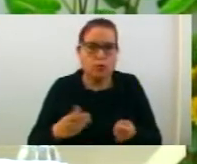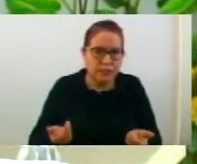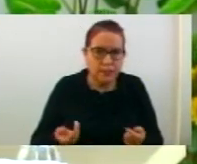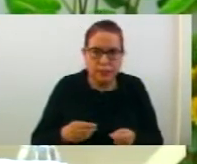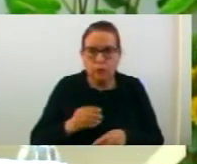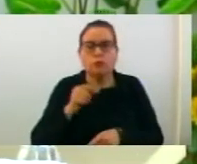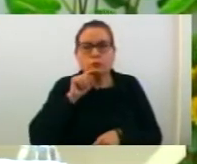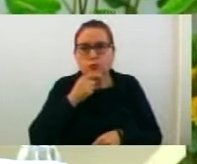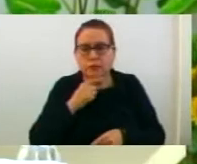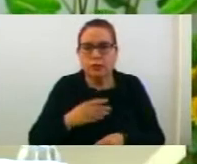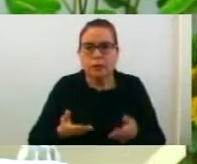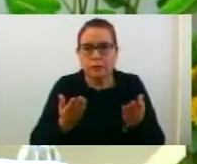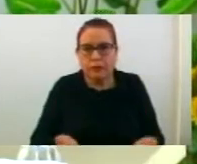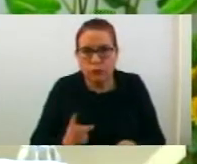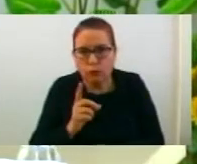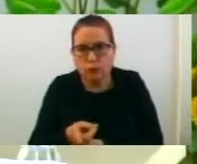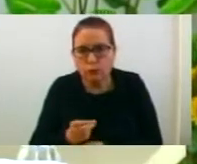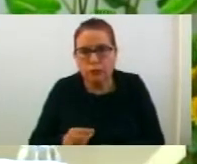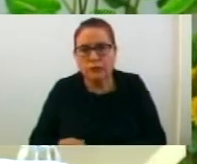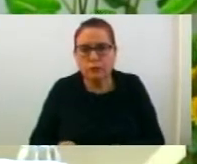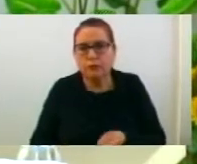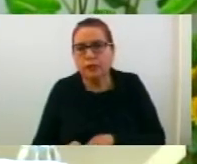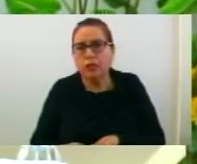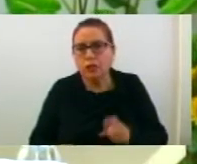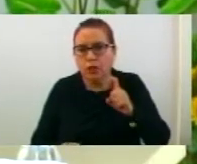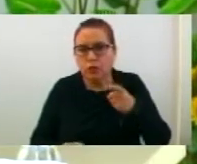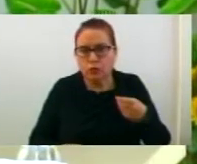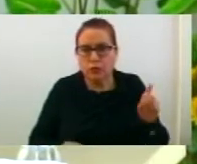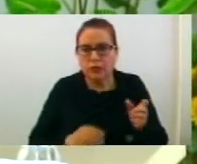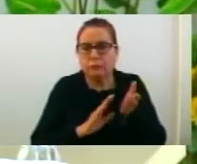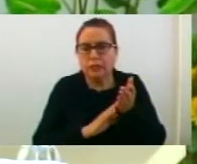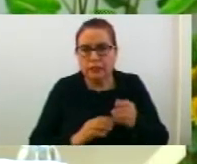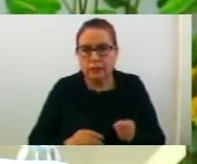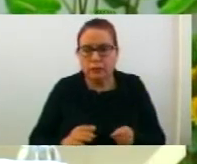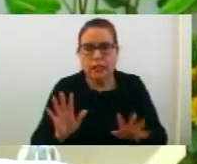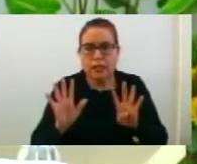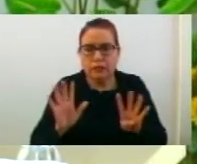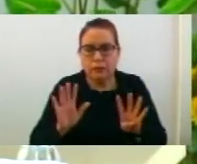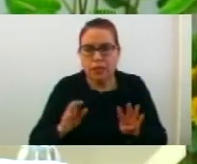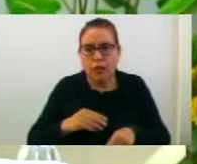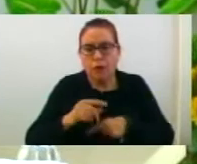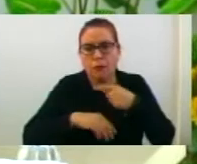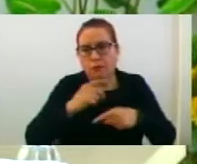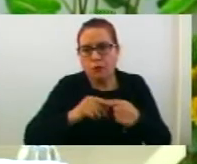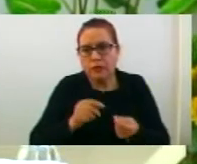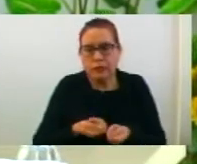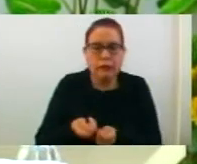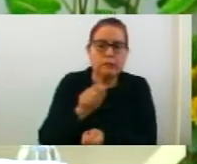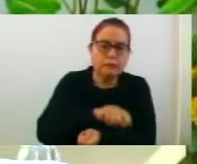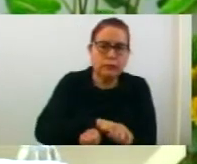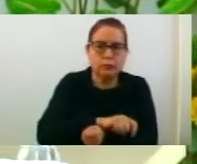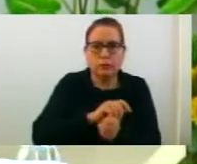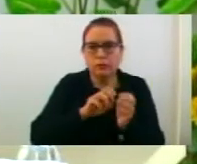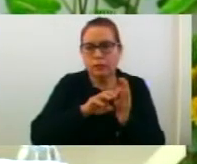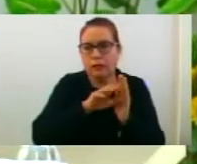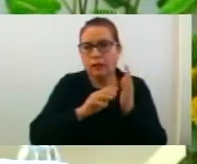8. Предлог одлога за доделување на парична помош на Георги Брдаров. 9. Одлога за изменување и дополуње на статутот на